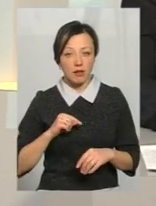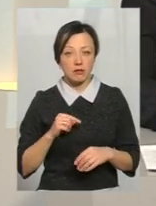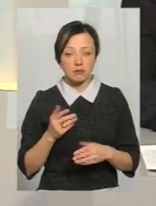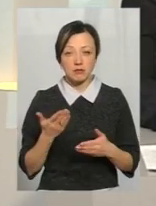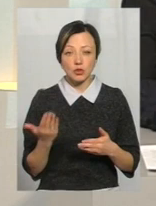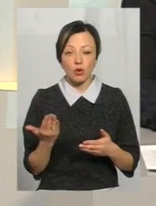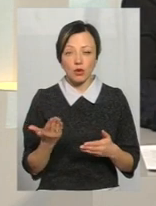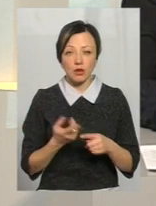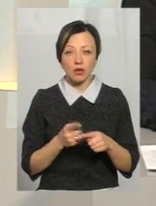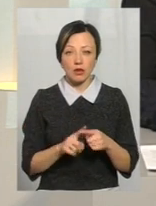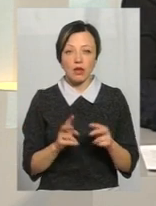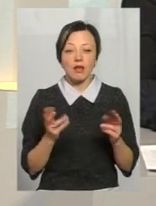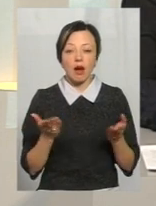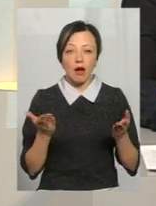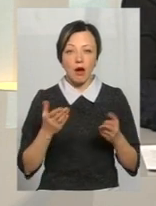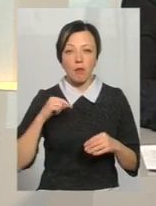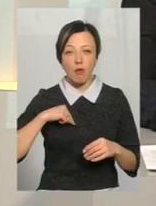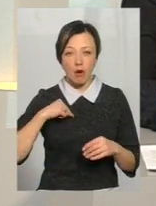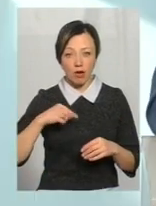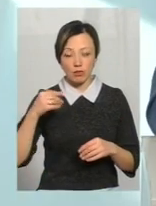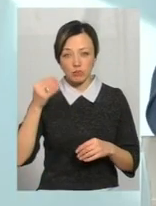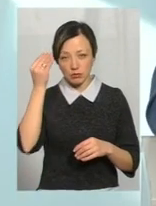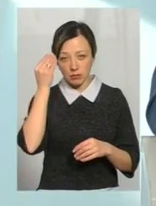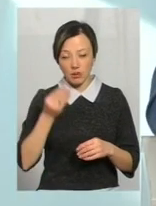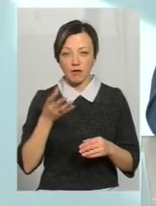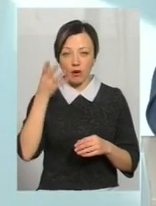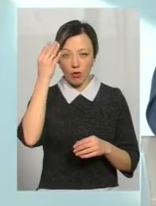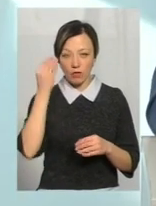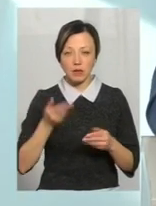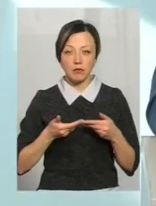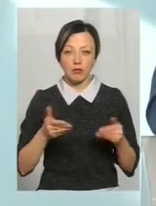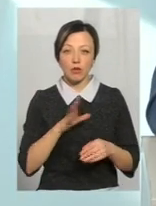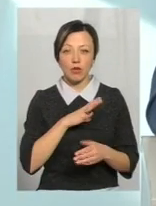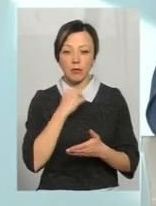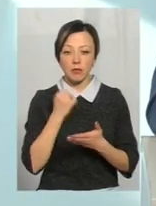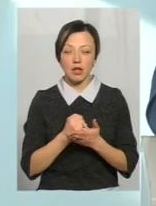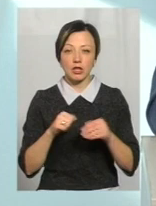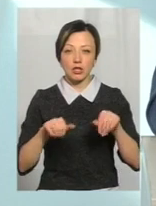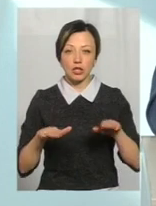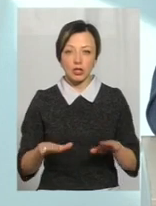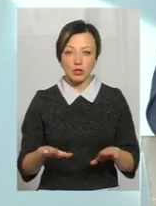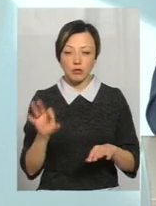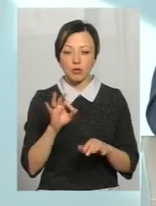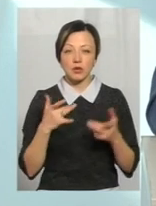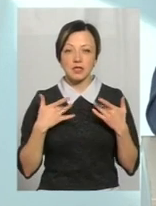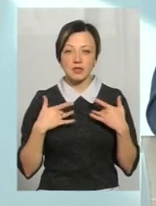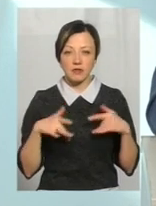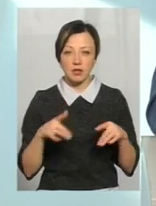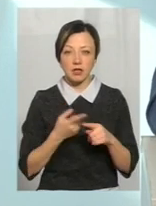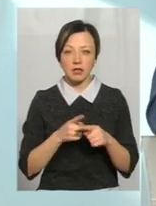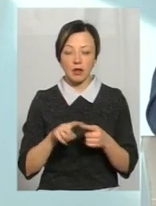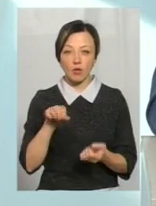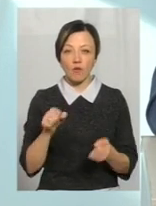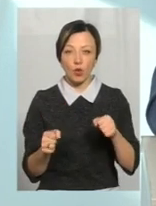звичайно, саме враховуючи моральну сторону, ми і було прийнято рішення про звільнення даного водія